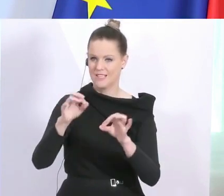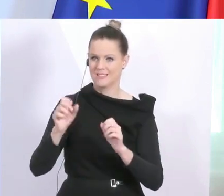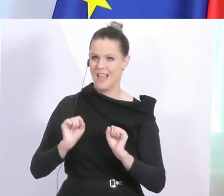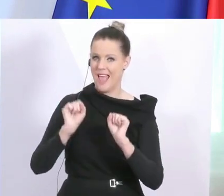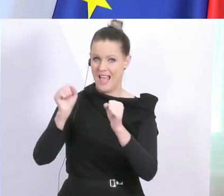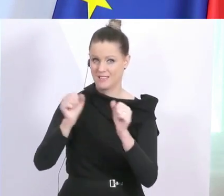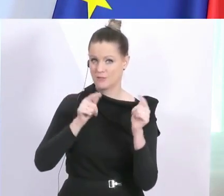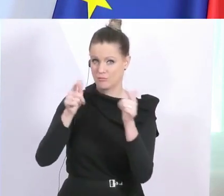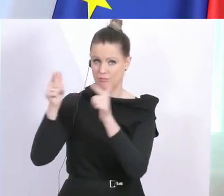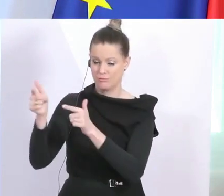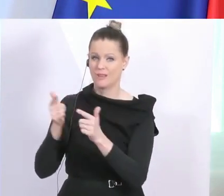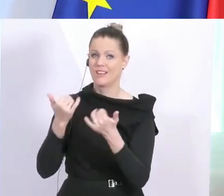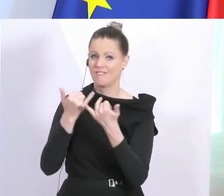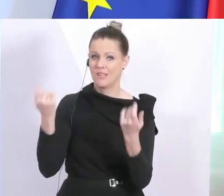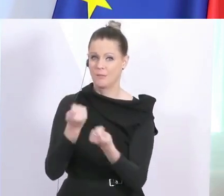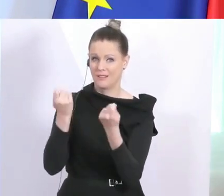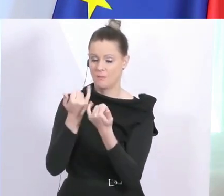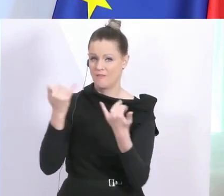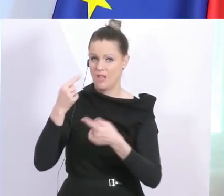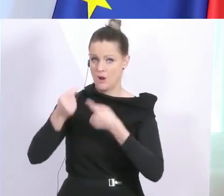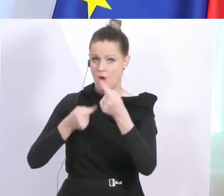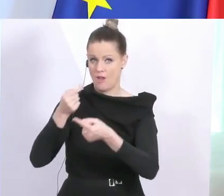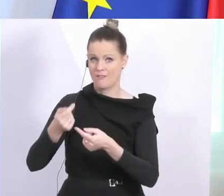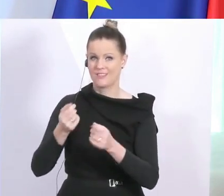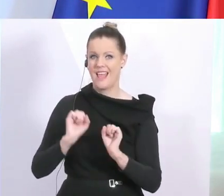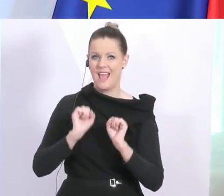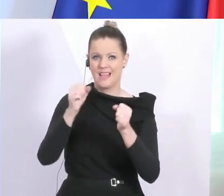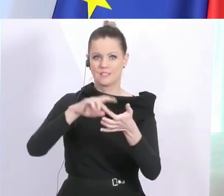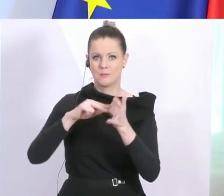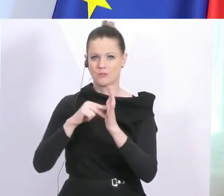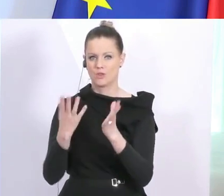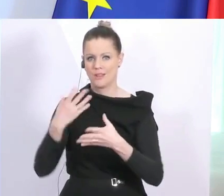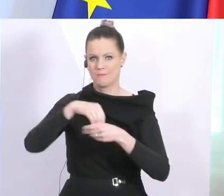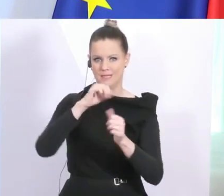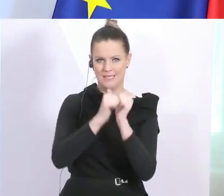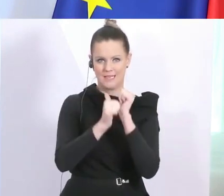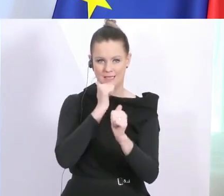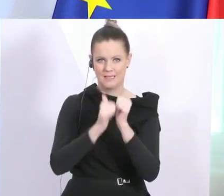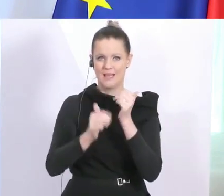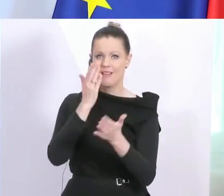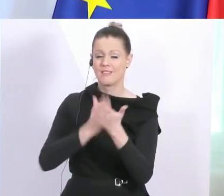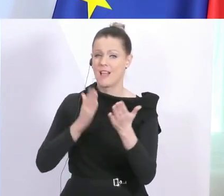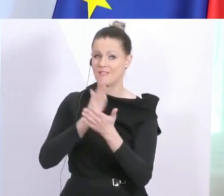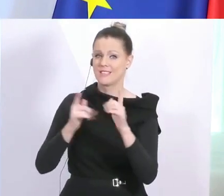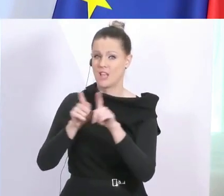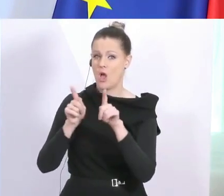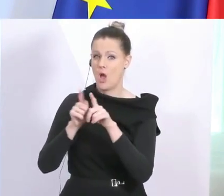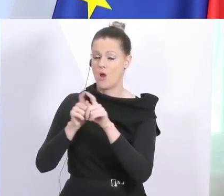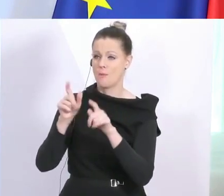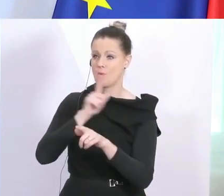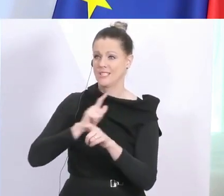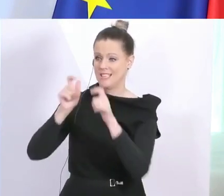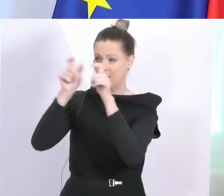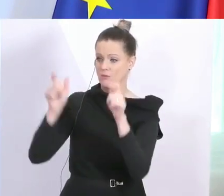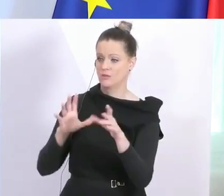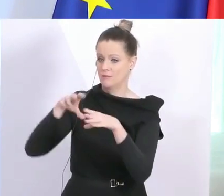ausschaut, ebenfalls schon in unsere Einsatzpläne mit hineingerechnet. Die sind auch schon zum Teil an den Polizeiinspektoren, unterstützen die Kolleginnen und